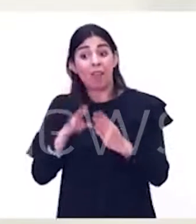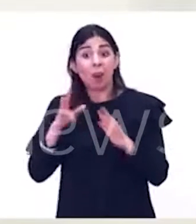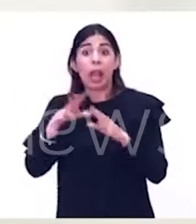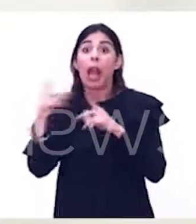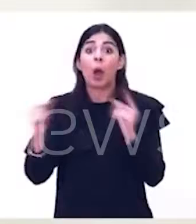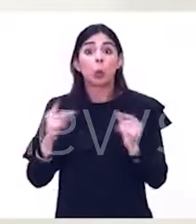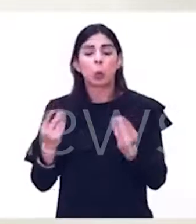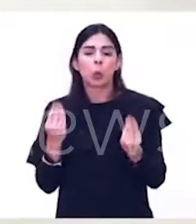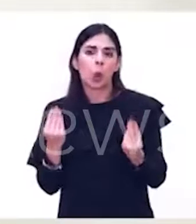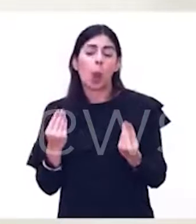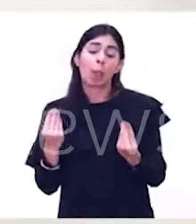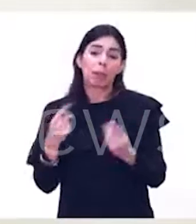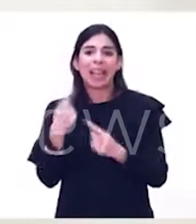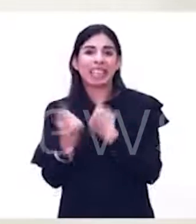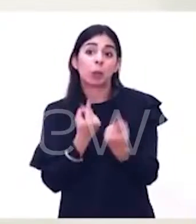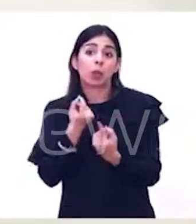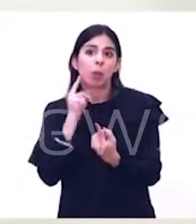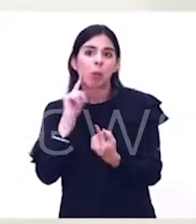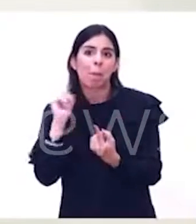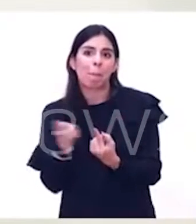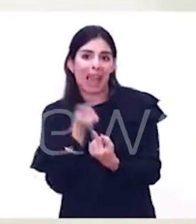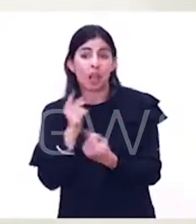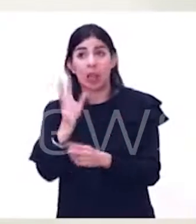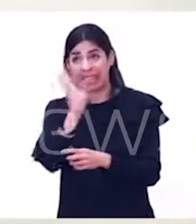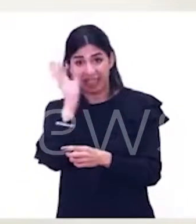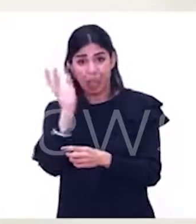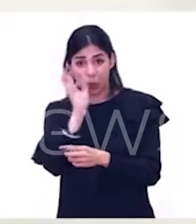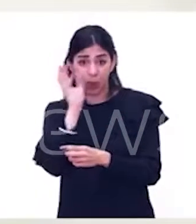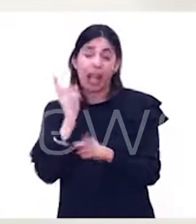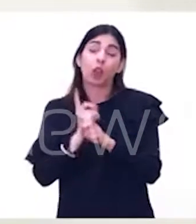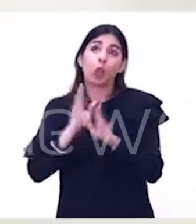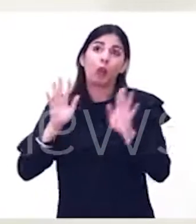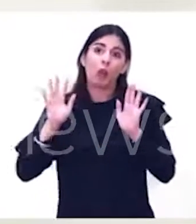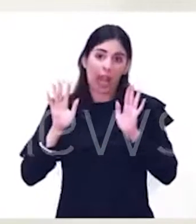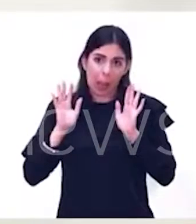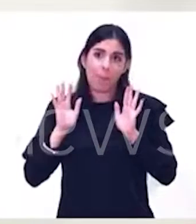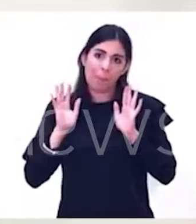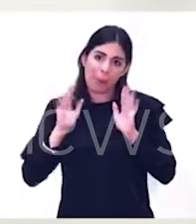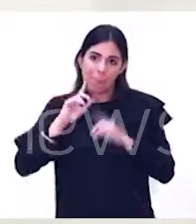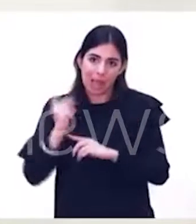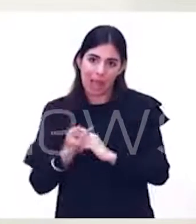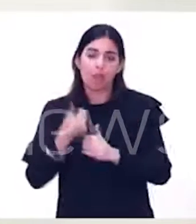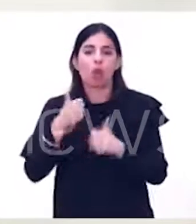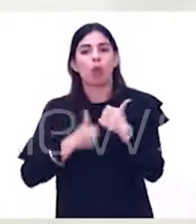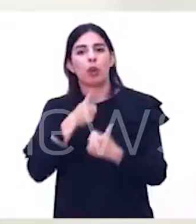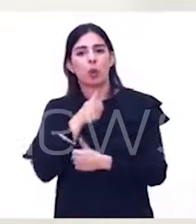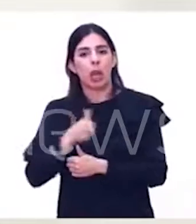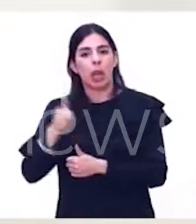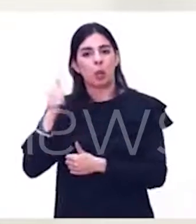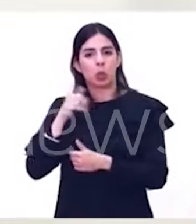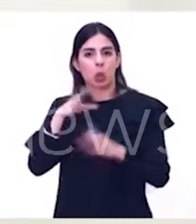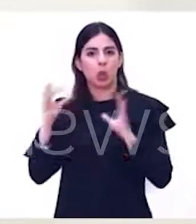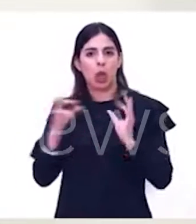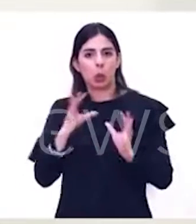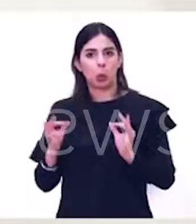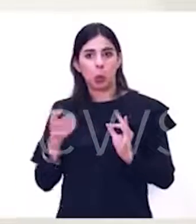in una situazione che in teoria dovrebbe, dovrebbe chiuso sempre condizionare, essere migliore rispetto a quella dello scorso anno,